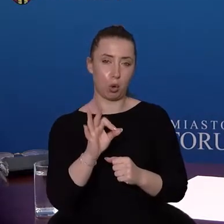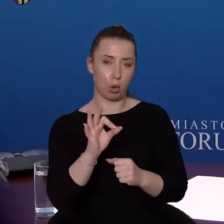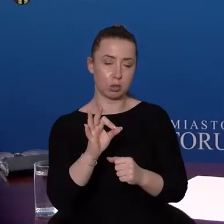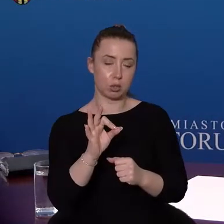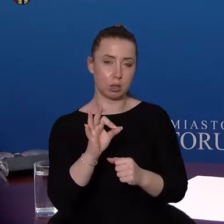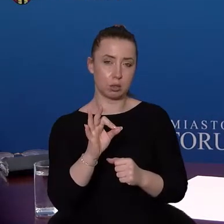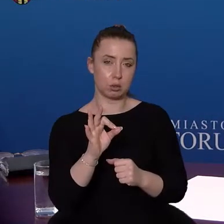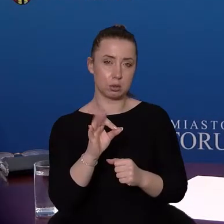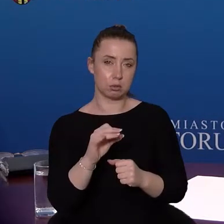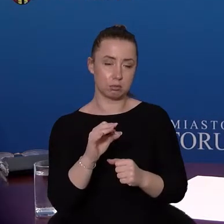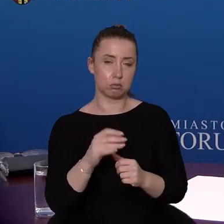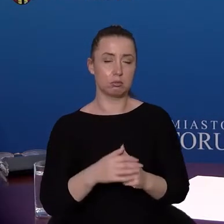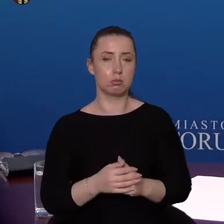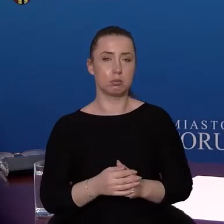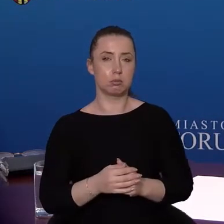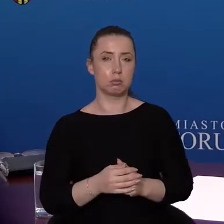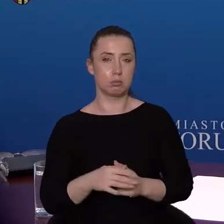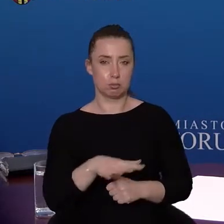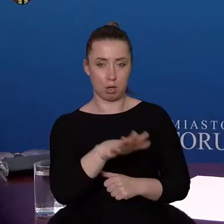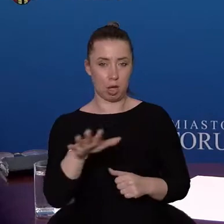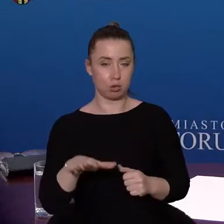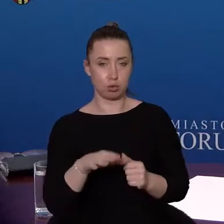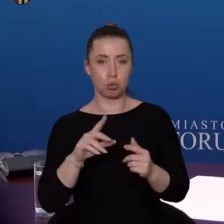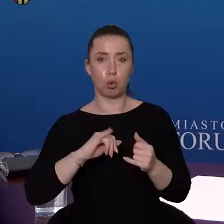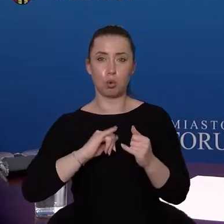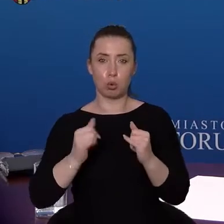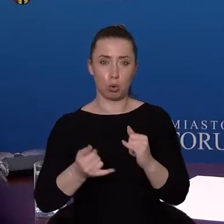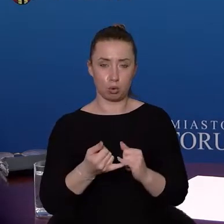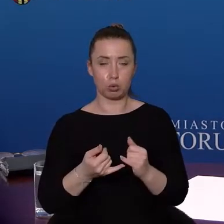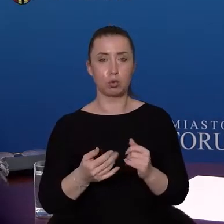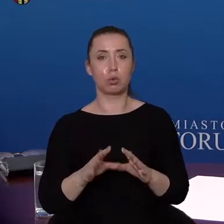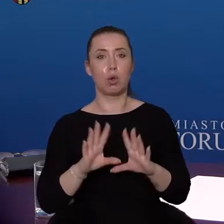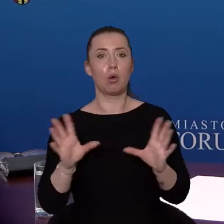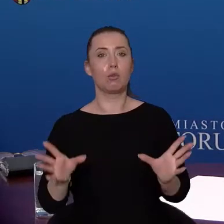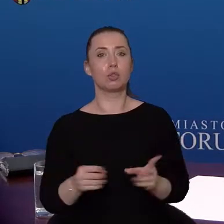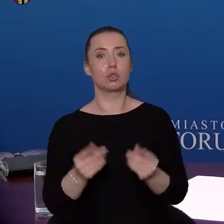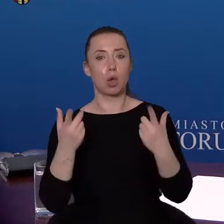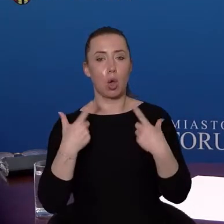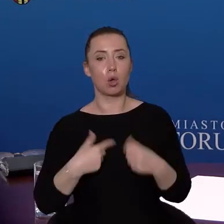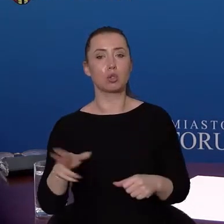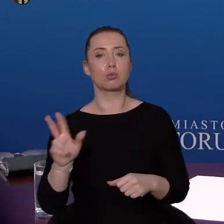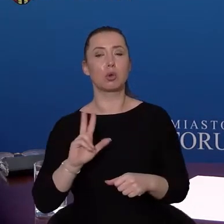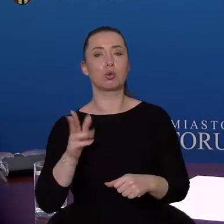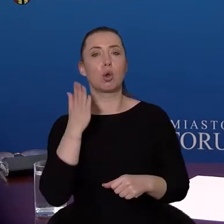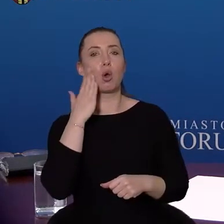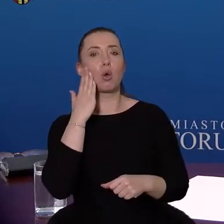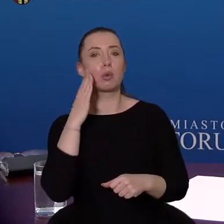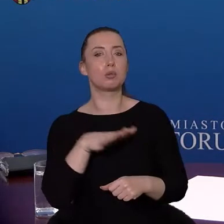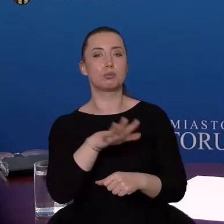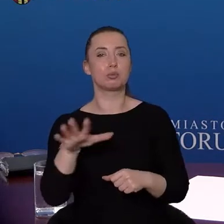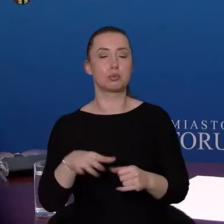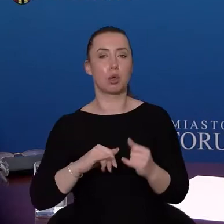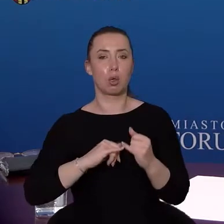licząc do całej populacji, a więc nas wszystkich, którzy żyją w mieście, ale jak pamiętacie Państwo,